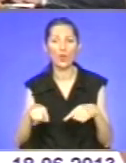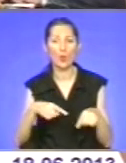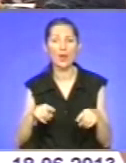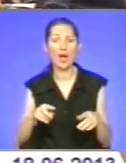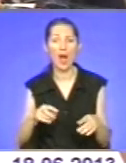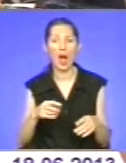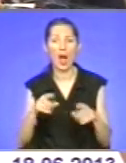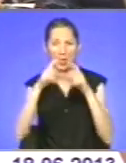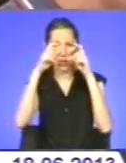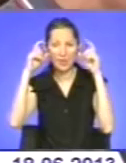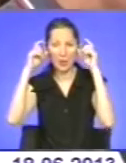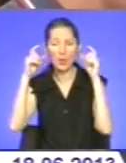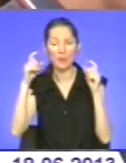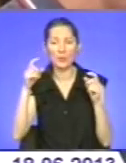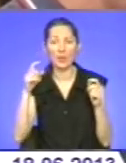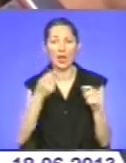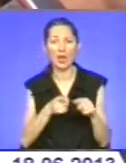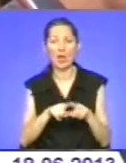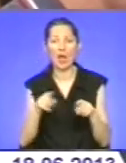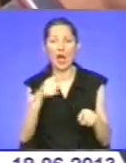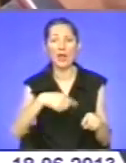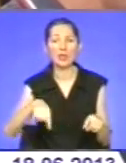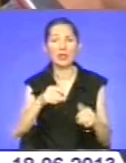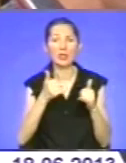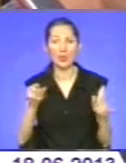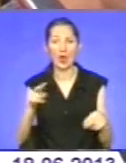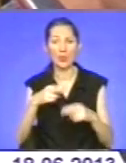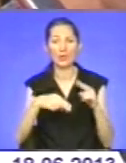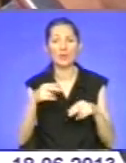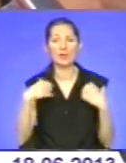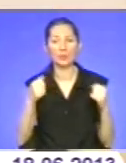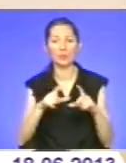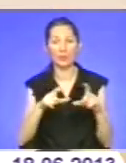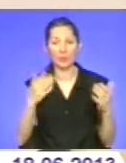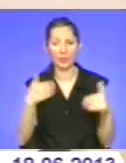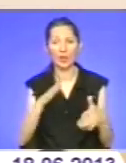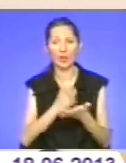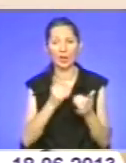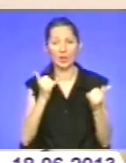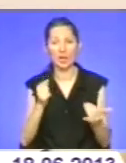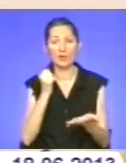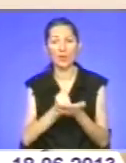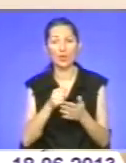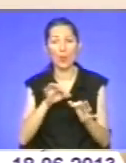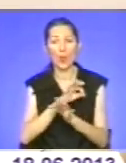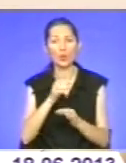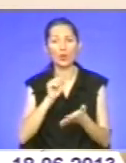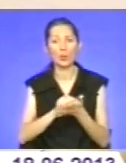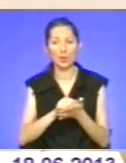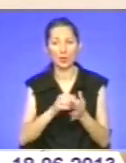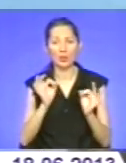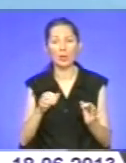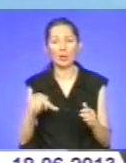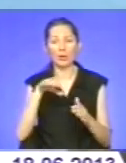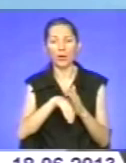Така ділянка для будівництва спортивної школи уже є. Наразі затверджують проєкт на документацію. Правда, щоб втілити в життя